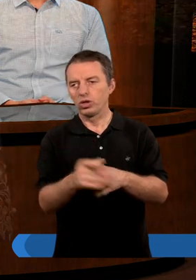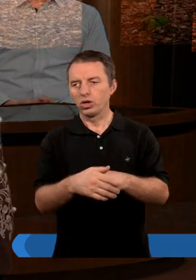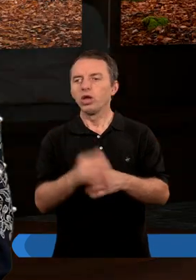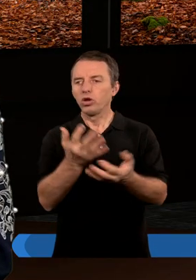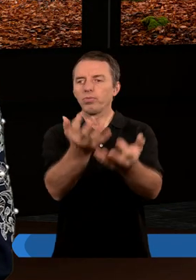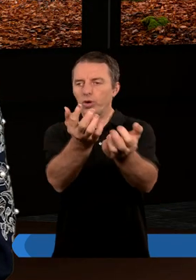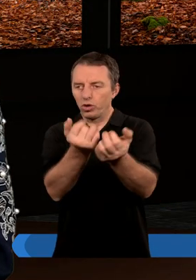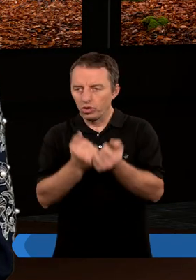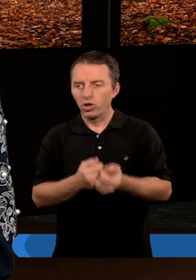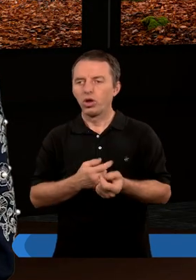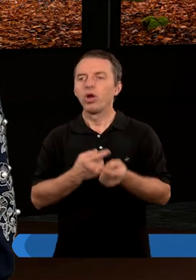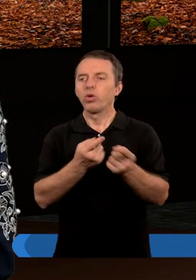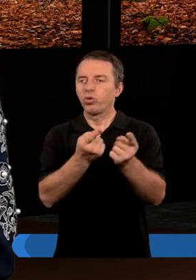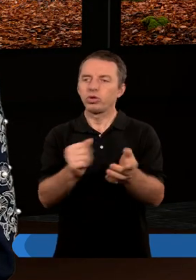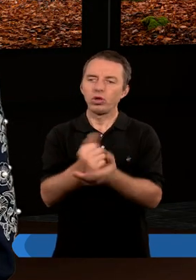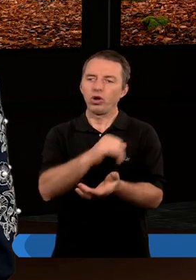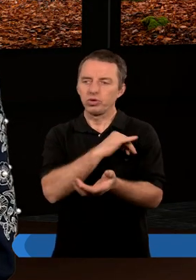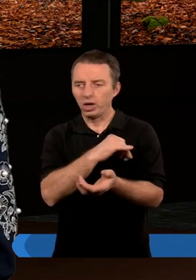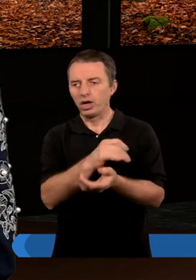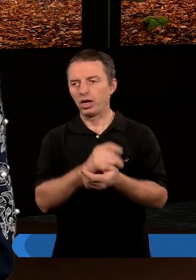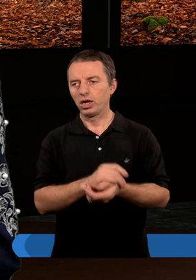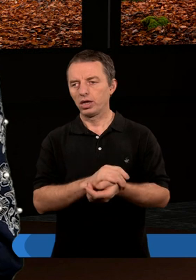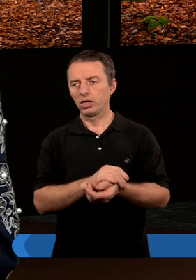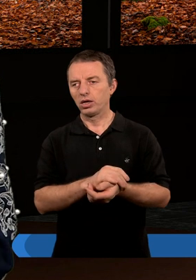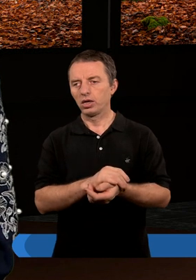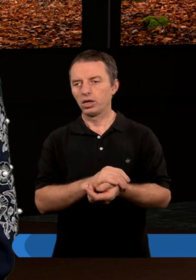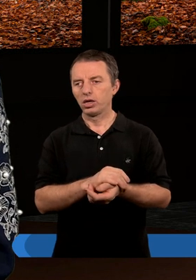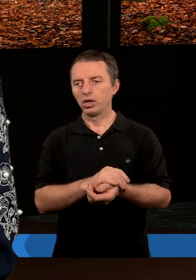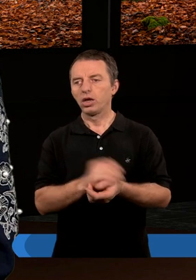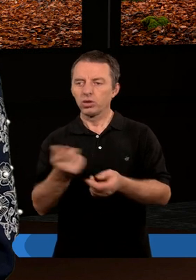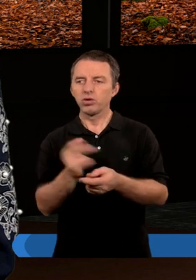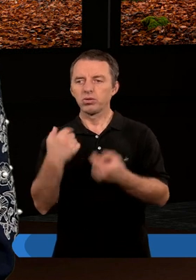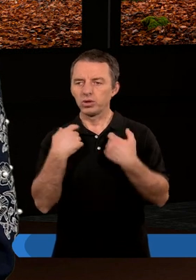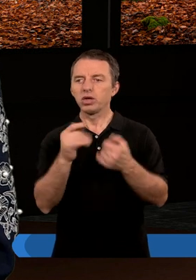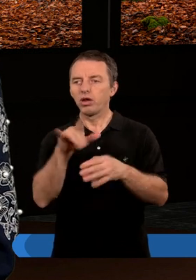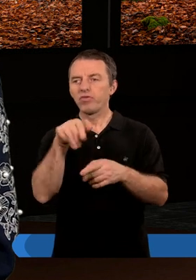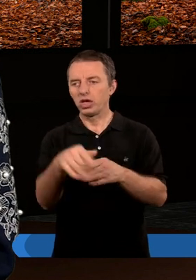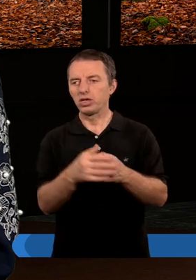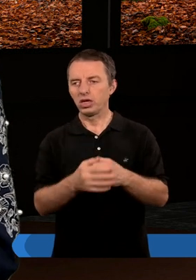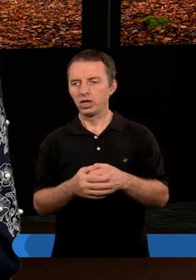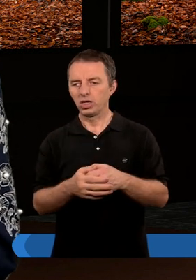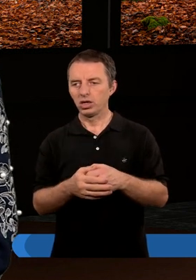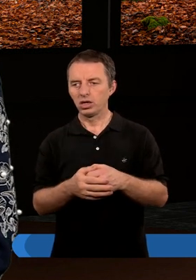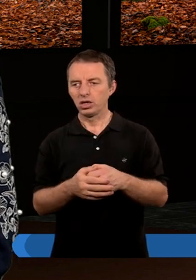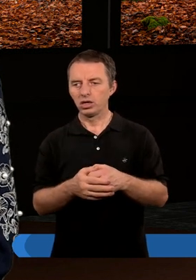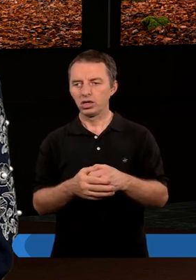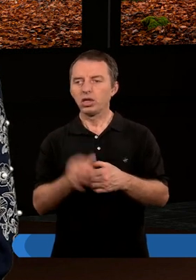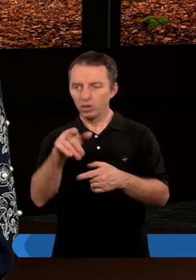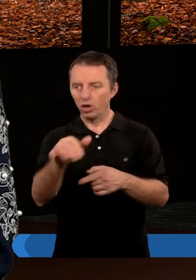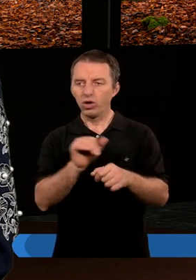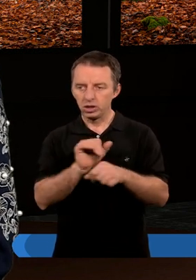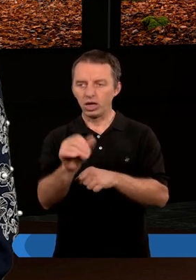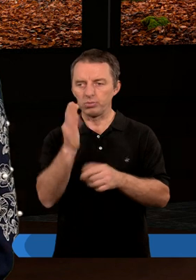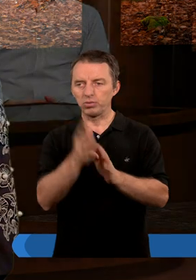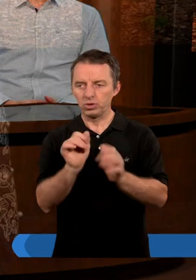nas pociąga, czy kusi do grzechu. Może się tak stać pięć lat po chrzcie załóżmy i co wtedy, tak? To jest, po